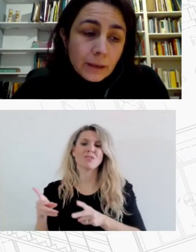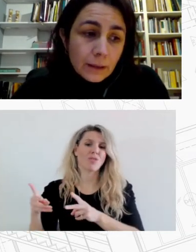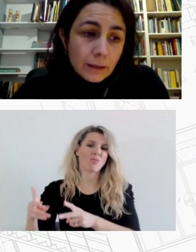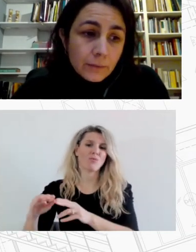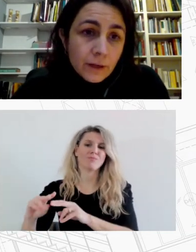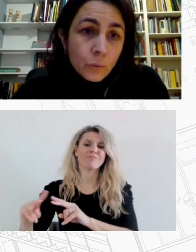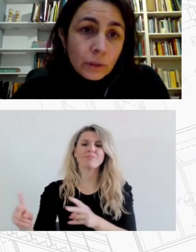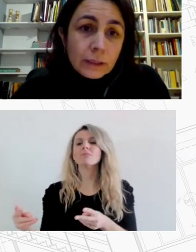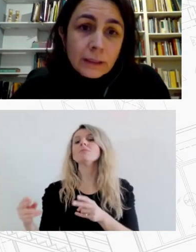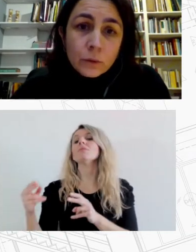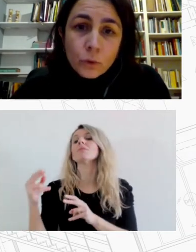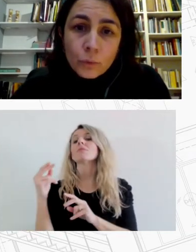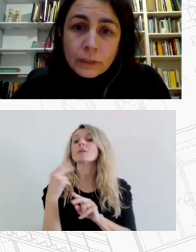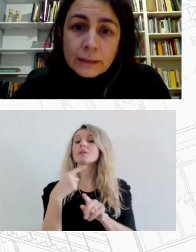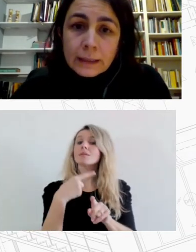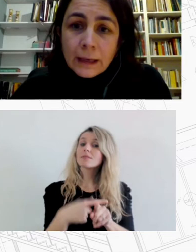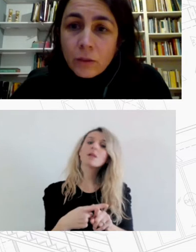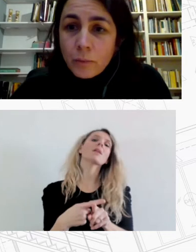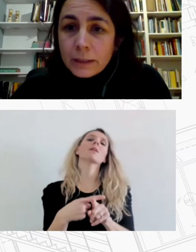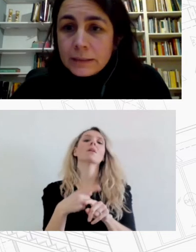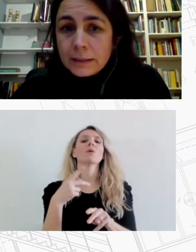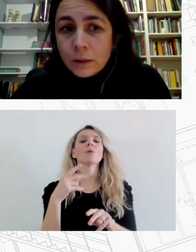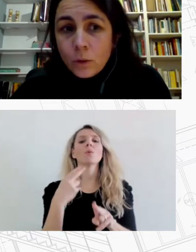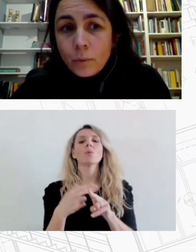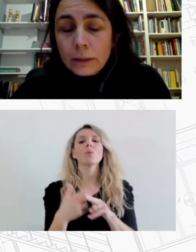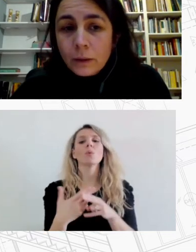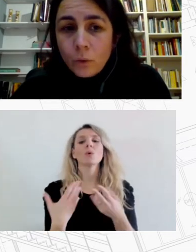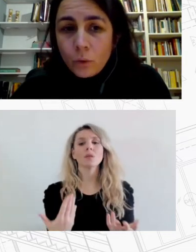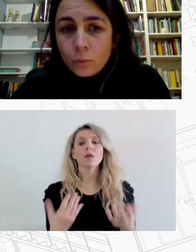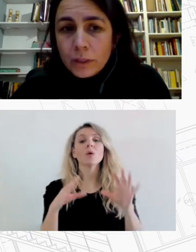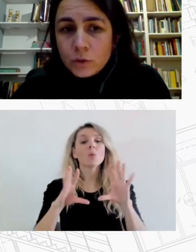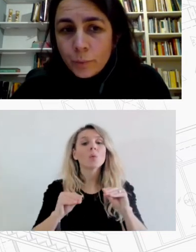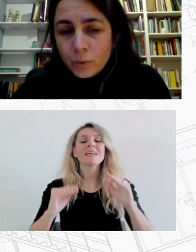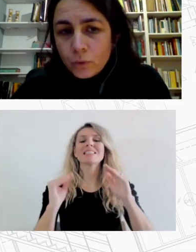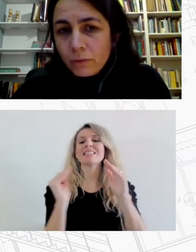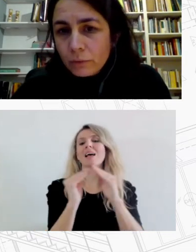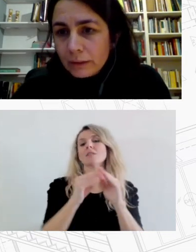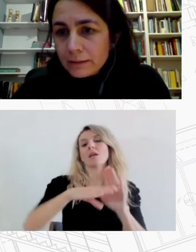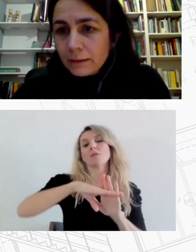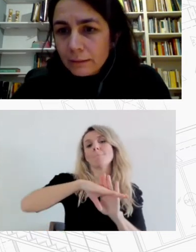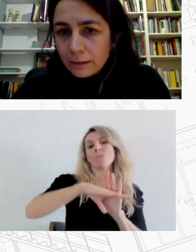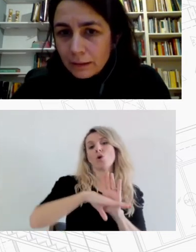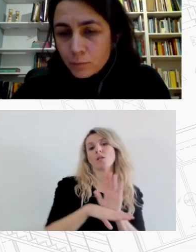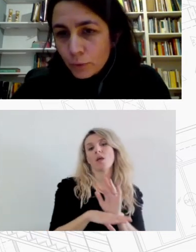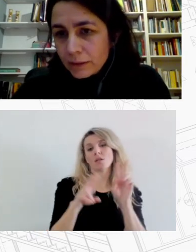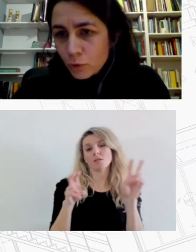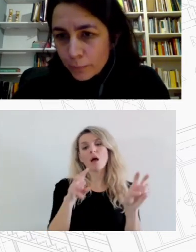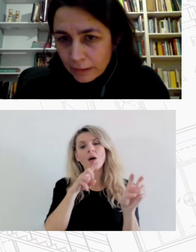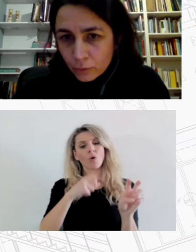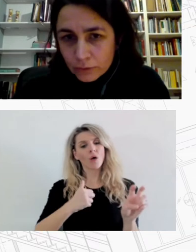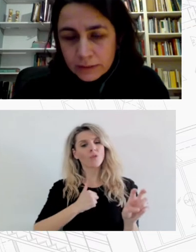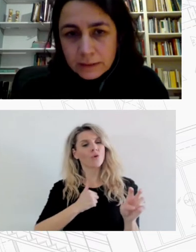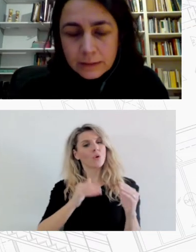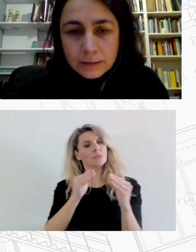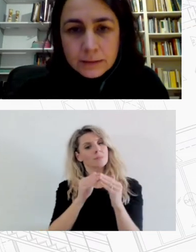μια εφαρμογή καινοτόμων για τα ελληνικά δεδομένα στεγαστικών πολιτικών που αξιοποιούν ιδιωτικές κατοικίες που είναι και στο